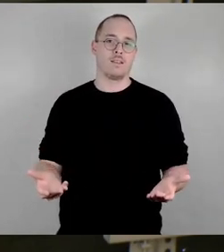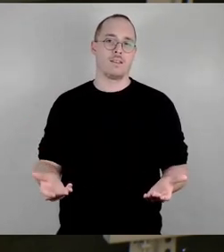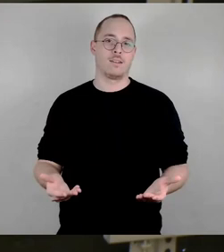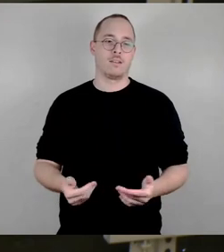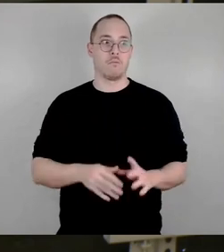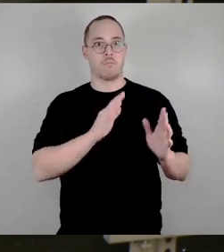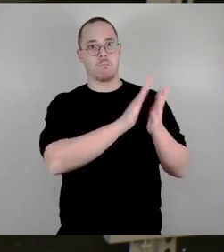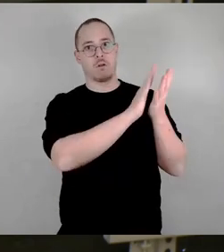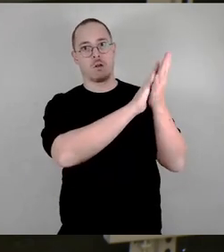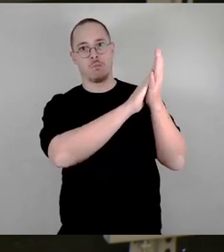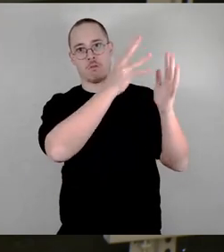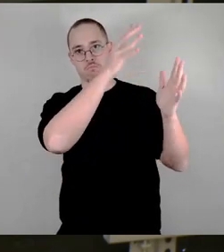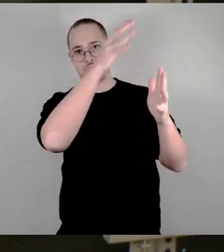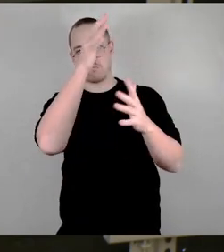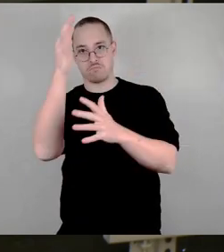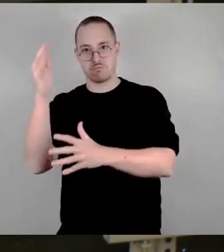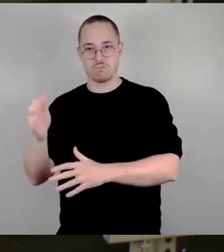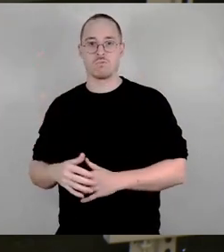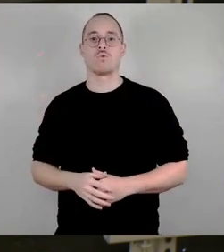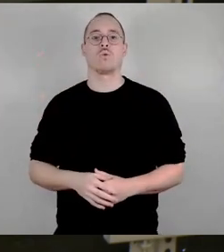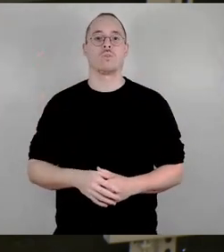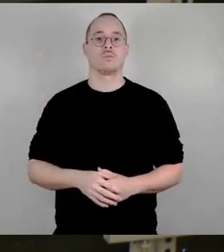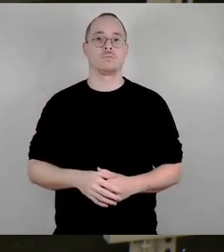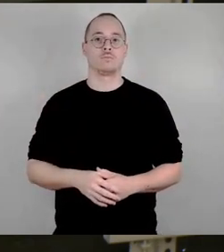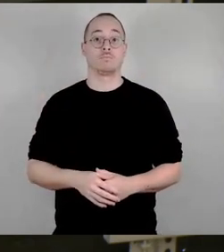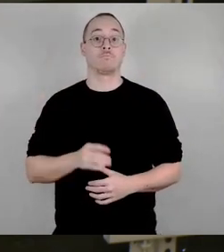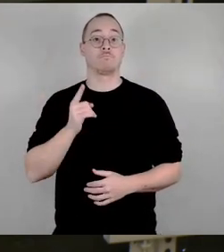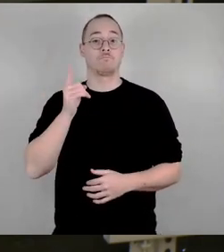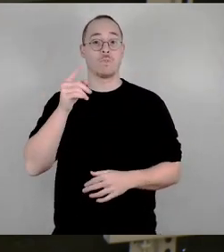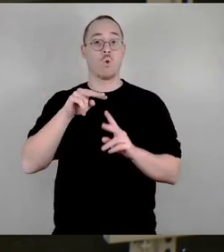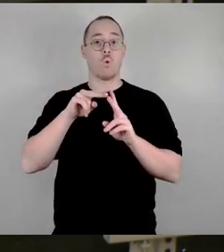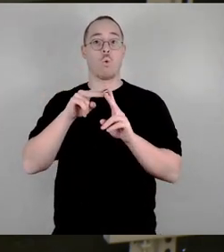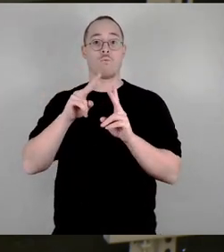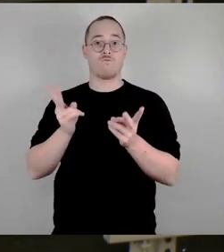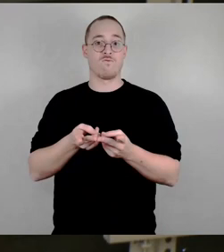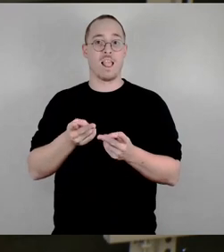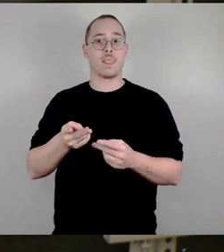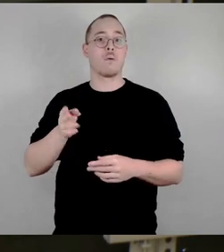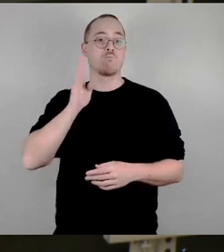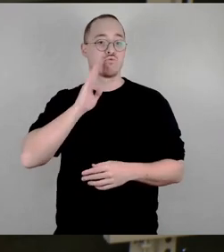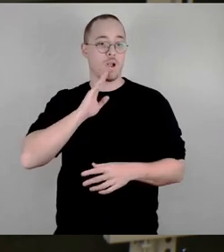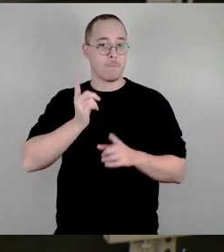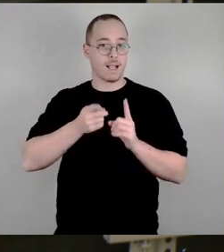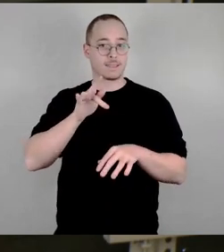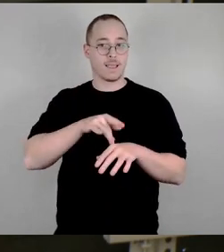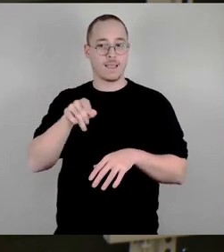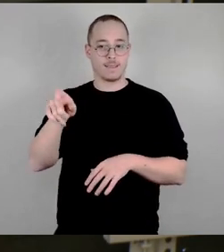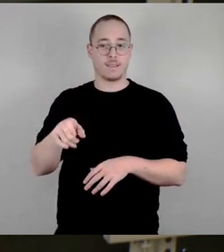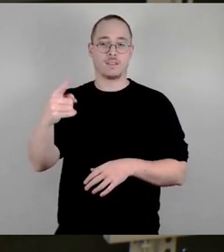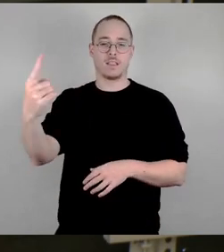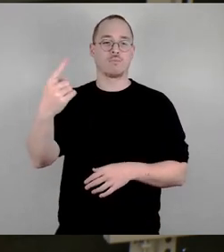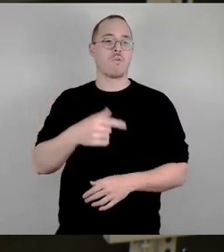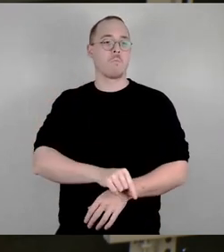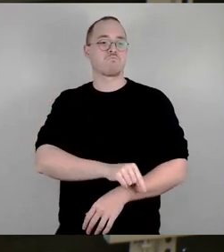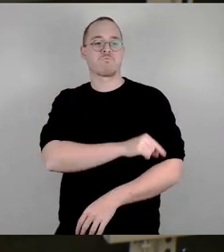Unsere Umweltbürgermeisterin hat, die kenne ich ja nun wirklich schon sehr lange, zum Glück, ein dickes Fell. Also, die ist da wahrscheinlich